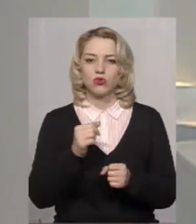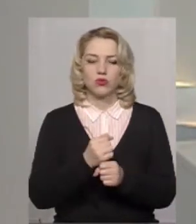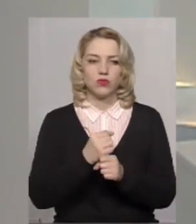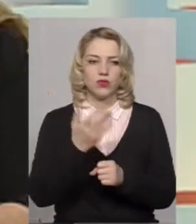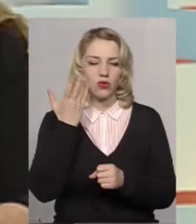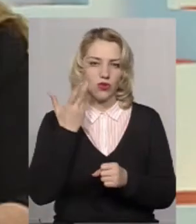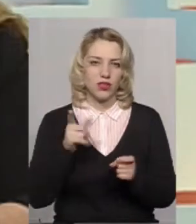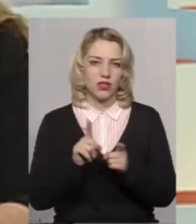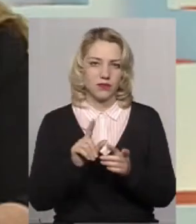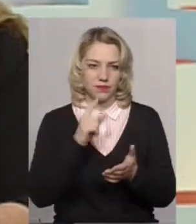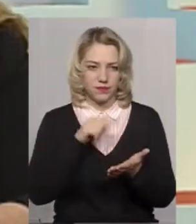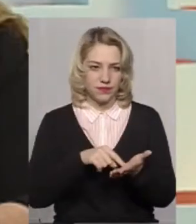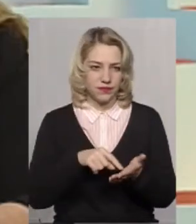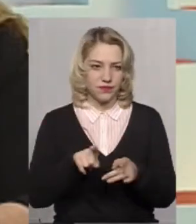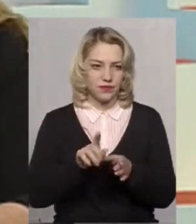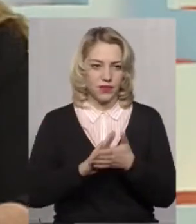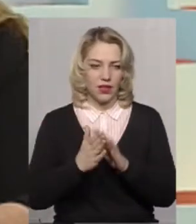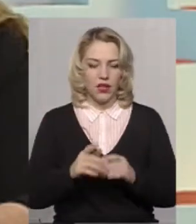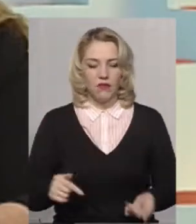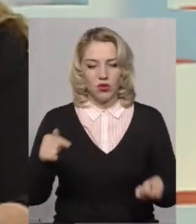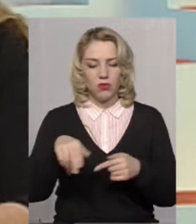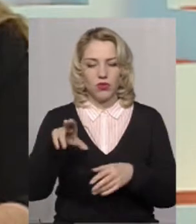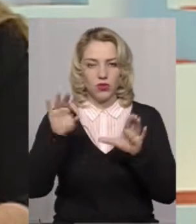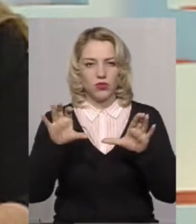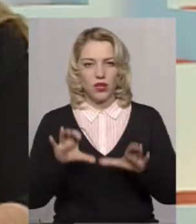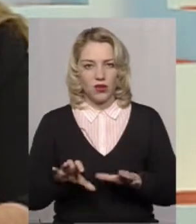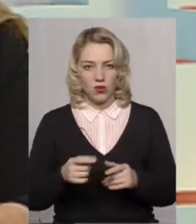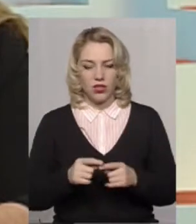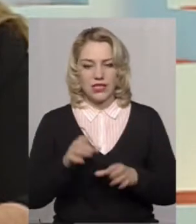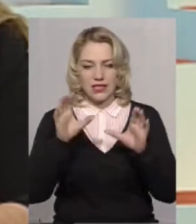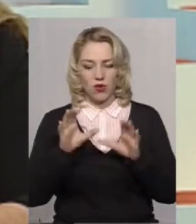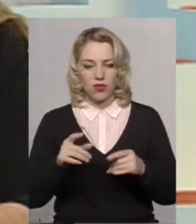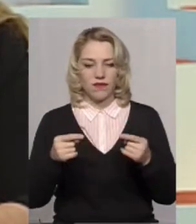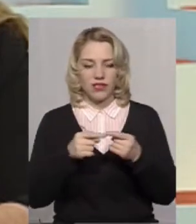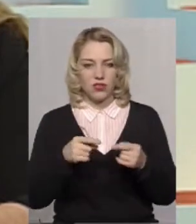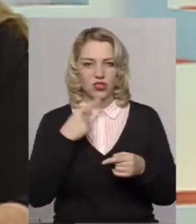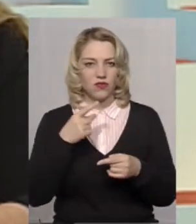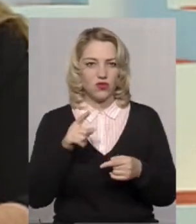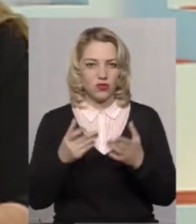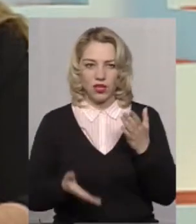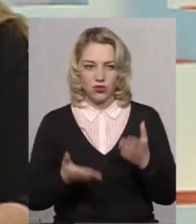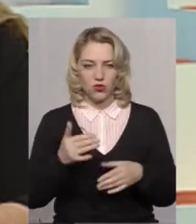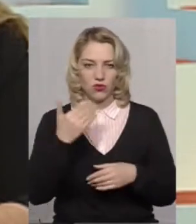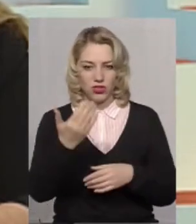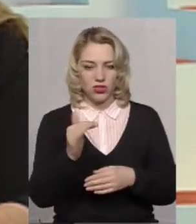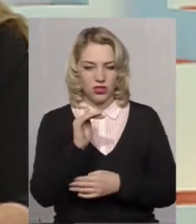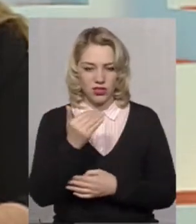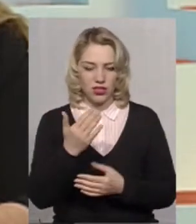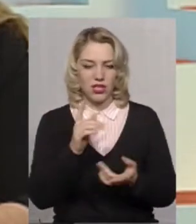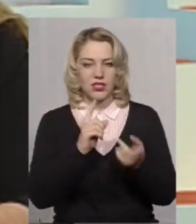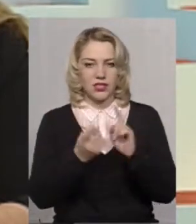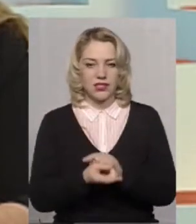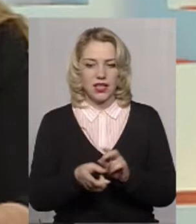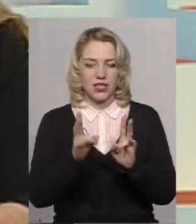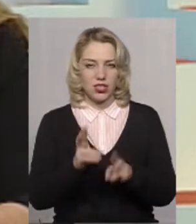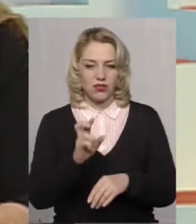коли? Відповідно до законодавчих змін, законодавець визначив, що якщо, наприклад, ваша дитина стала жертвою